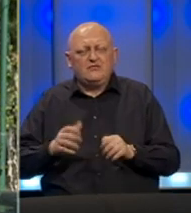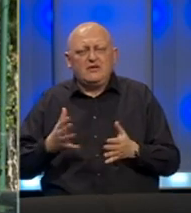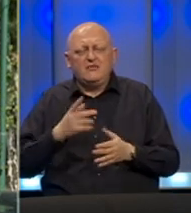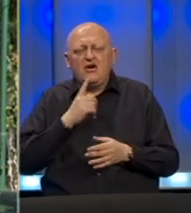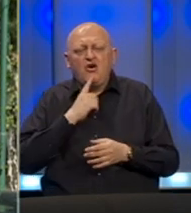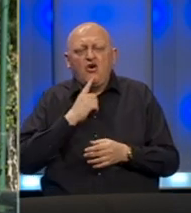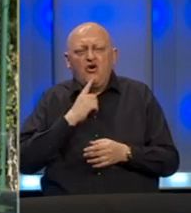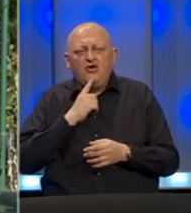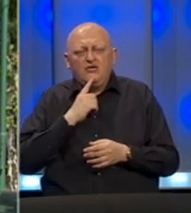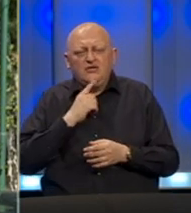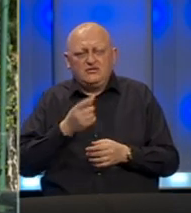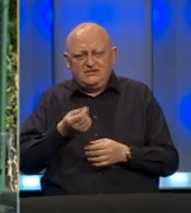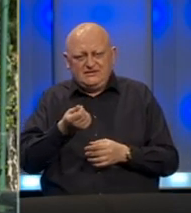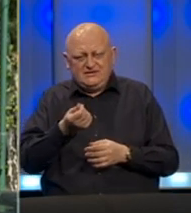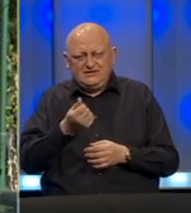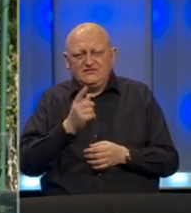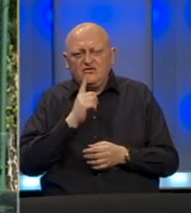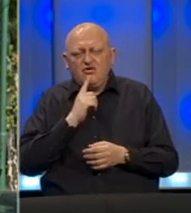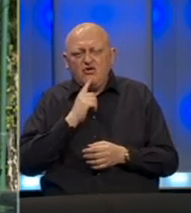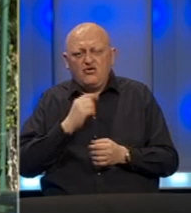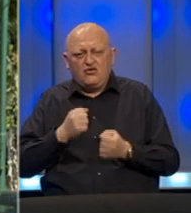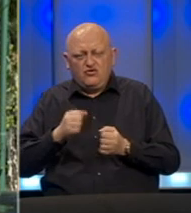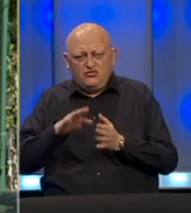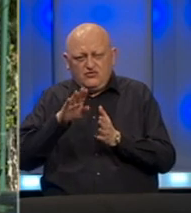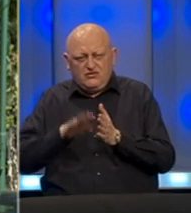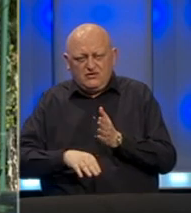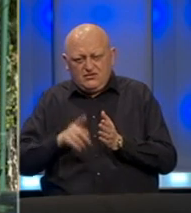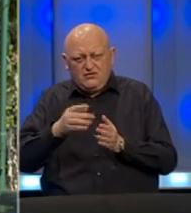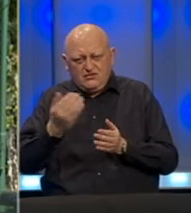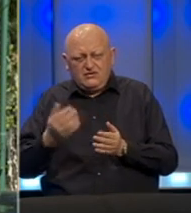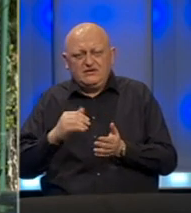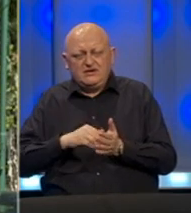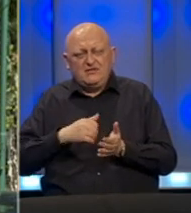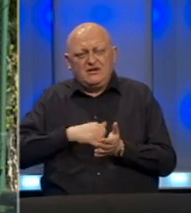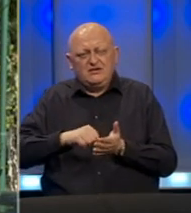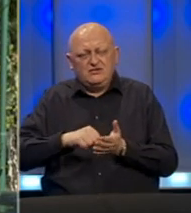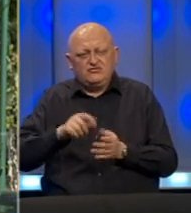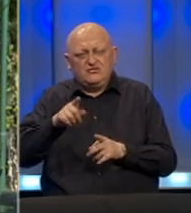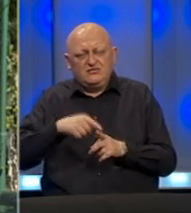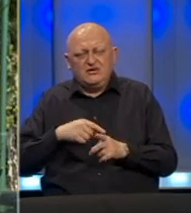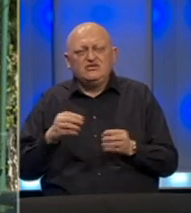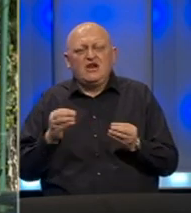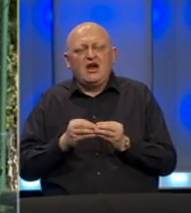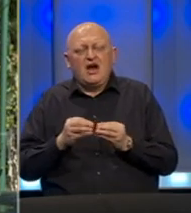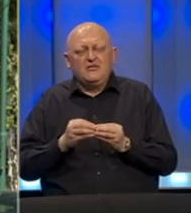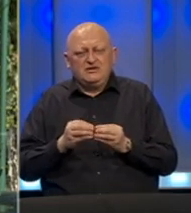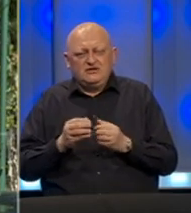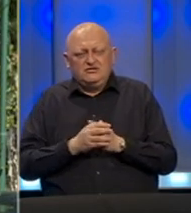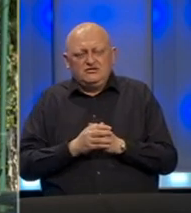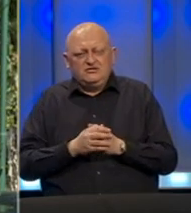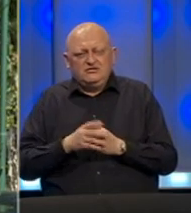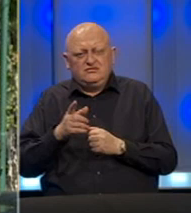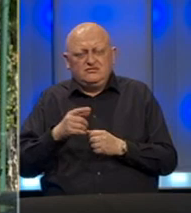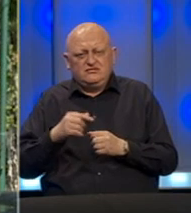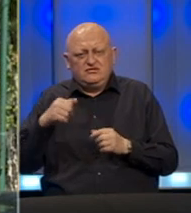kojim bi se, dakle, sresta koja su rudarima umanjena na ovoj plati trebala isplatiti u mjesecu aprilu, odnosno, dakle,